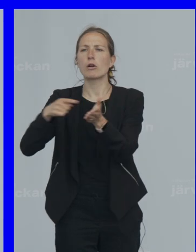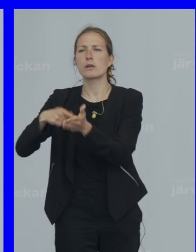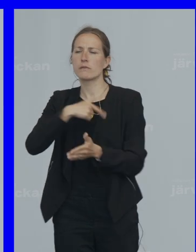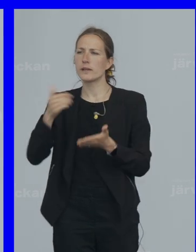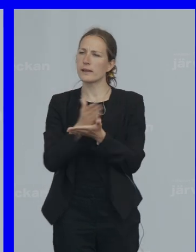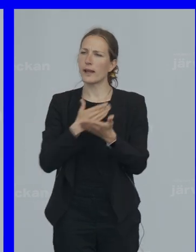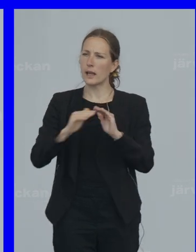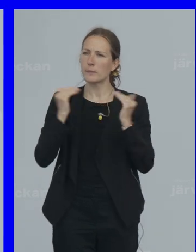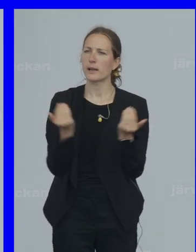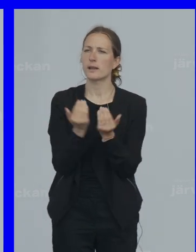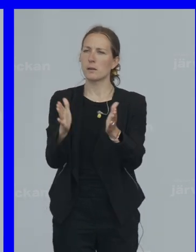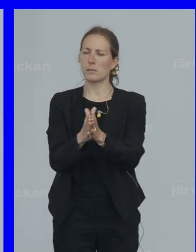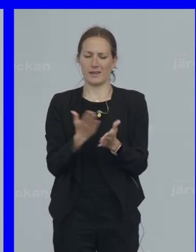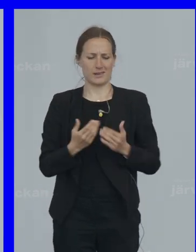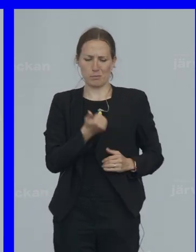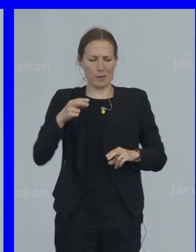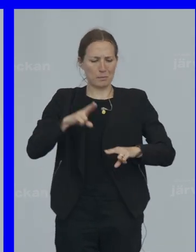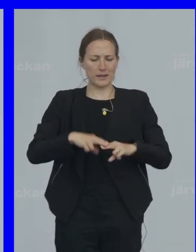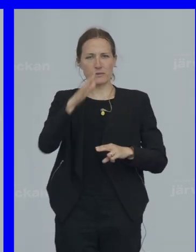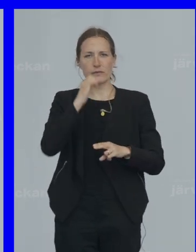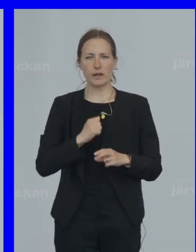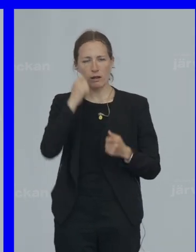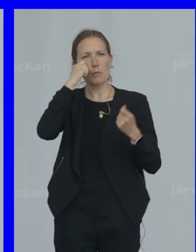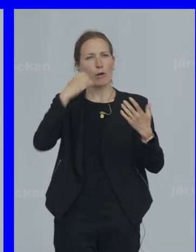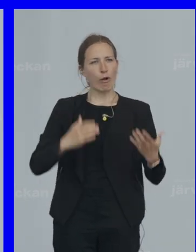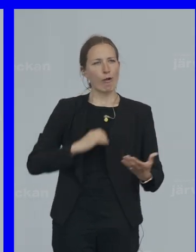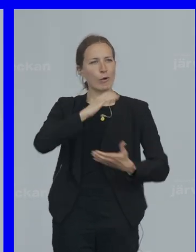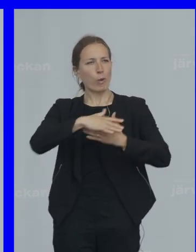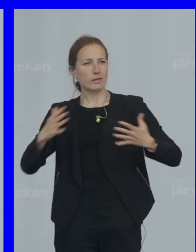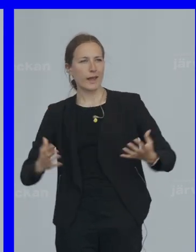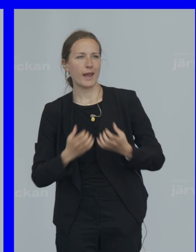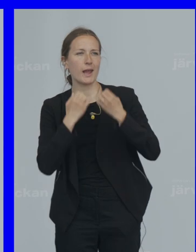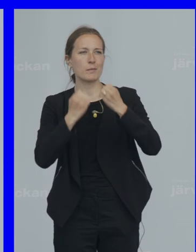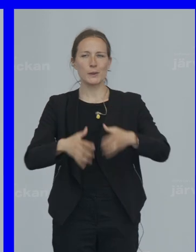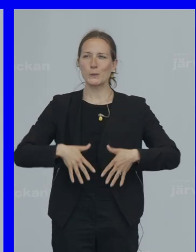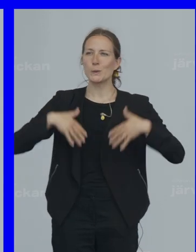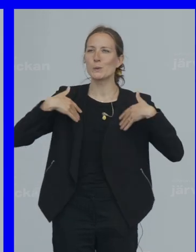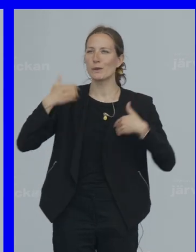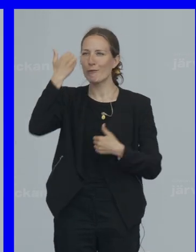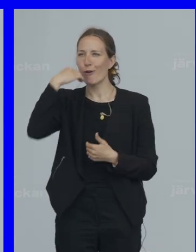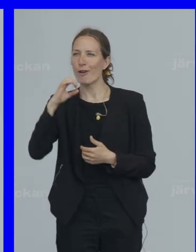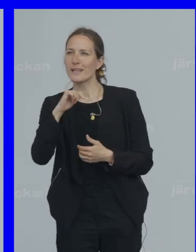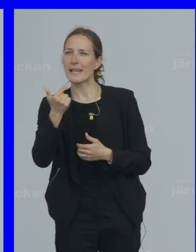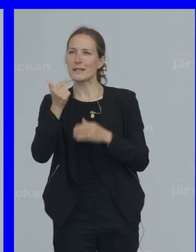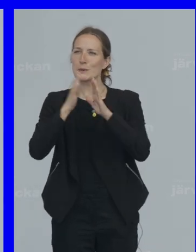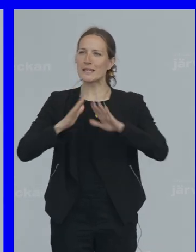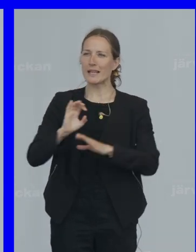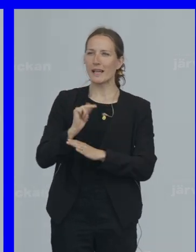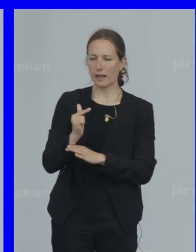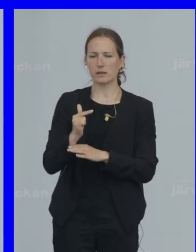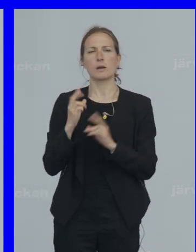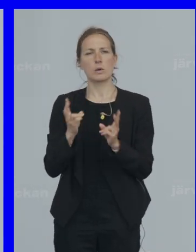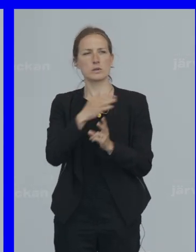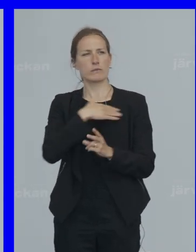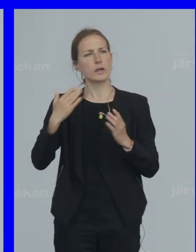planeten med Som inte bara är en plats Där vi får återhämta oss njuta av skönhet Stillhet och dramatik Utan som också är Det